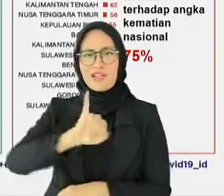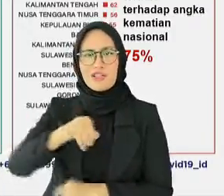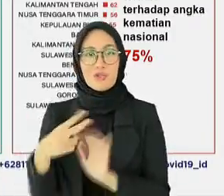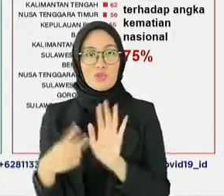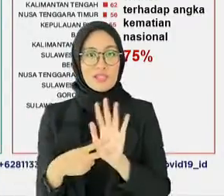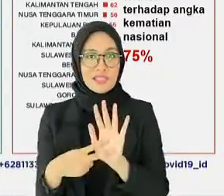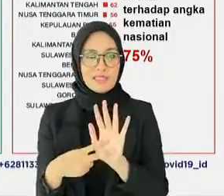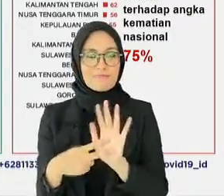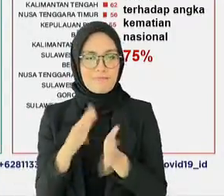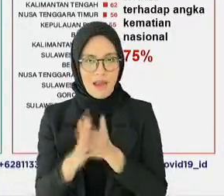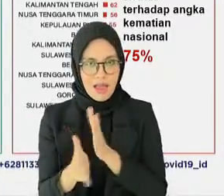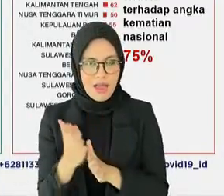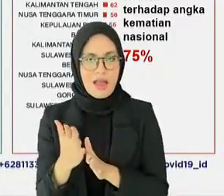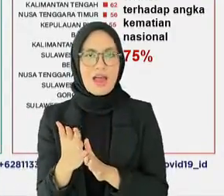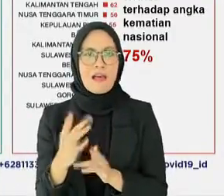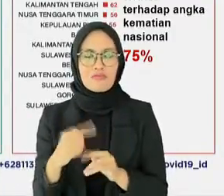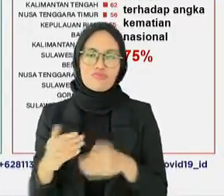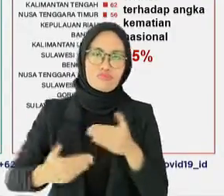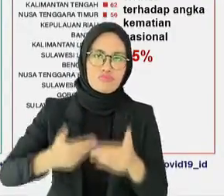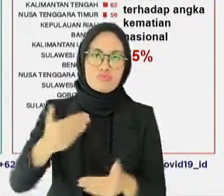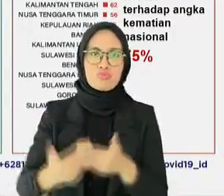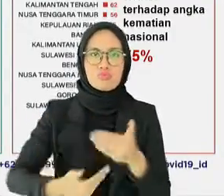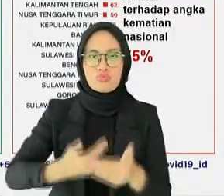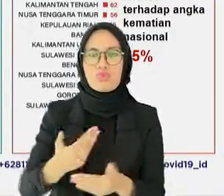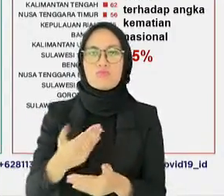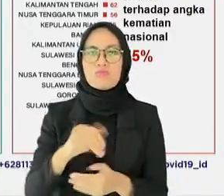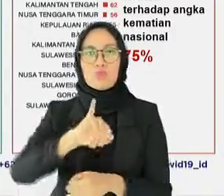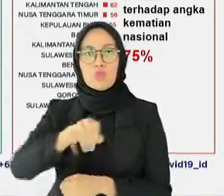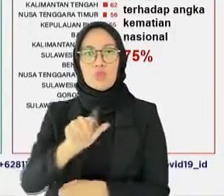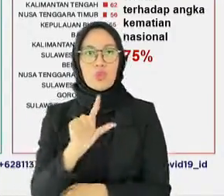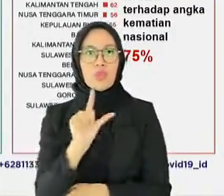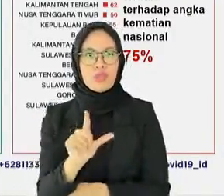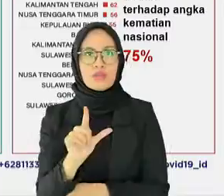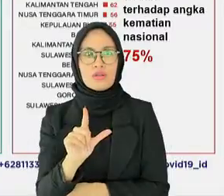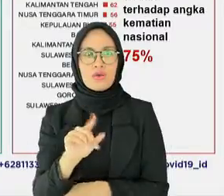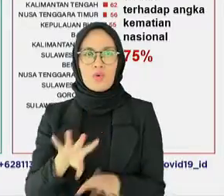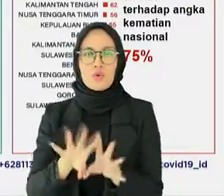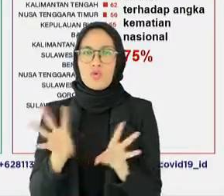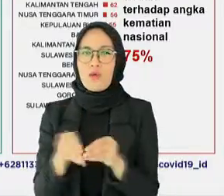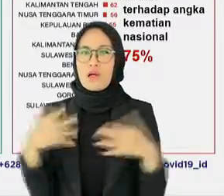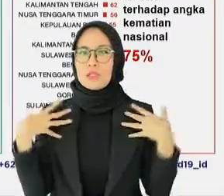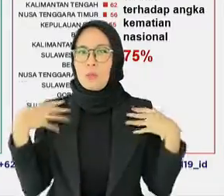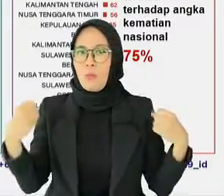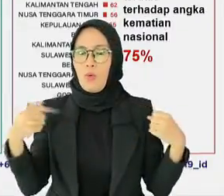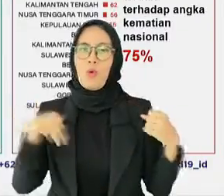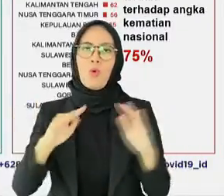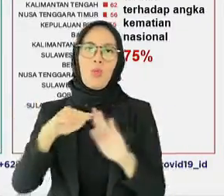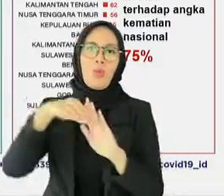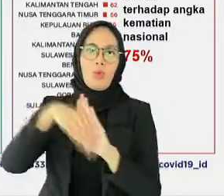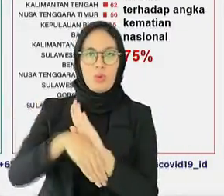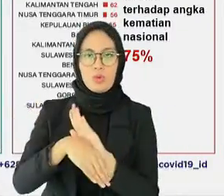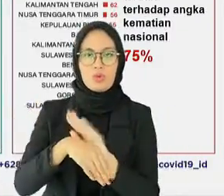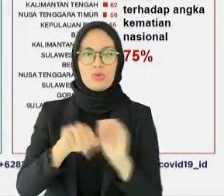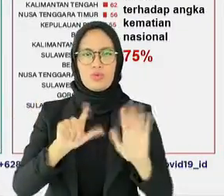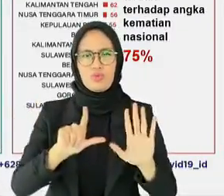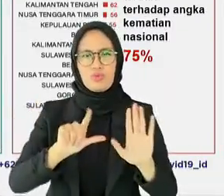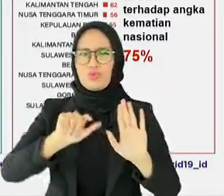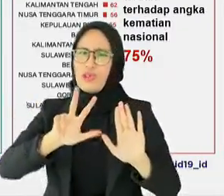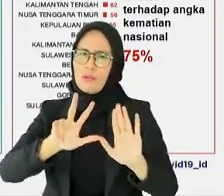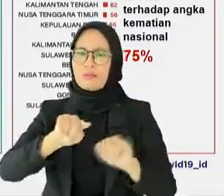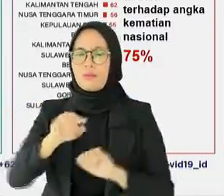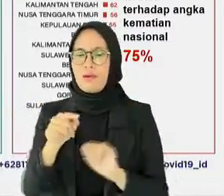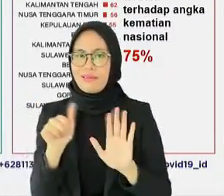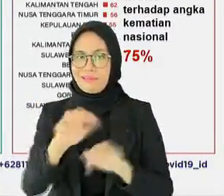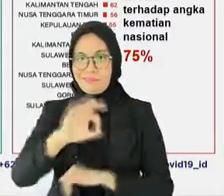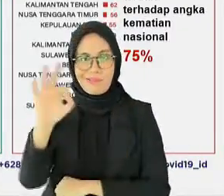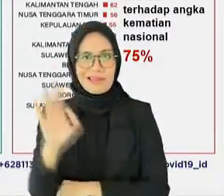Kemudian selama lonjakan kasus bulan Juli kemarin, angka kesembuhannya sempat turun hingga 78,6